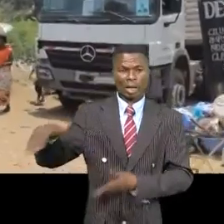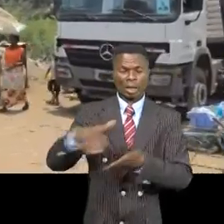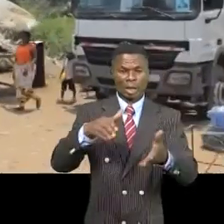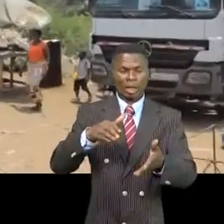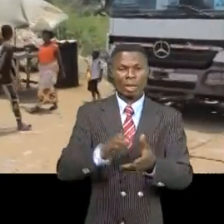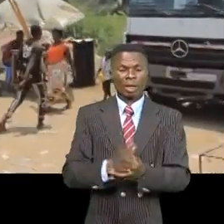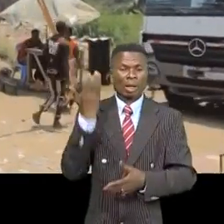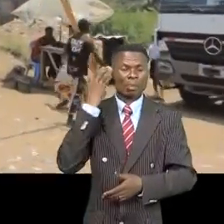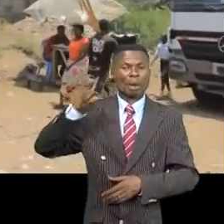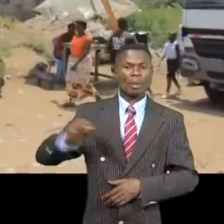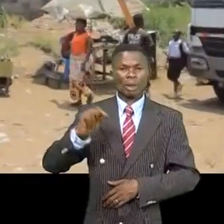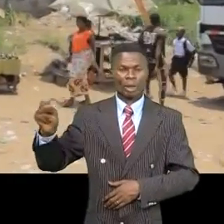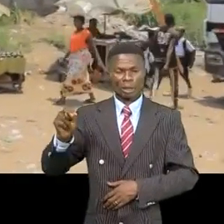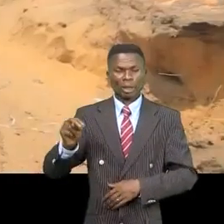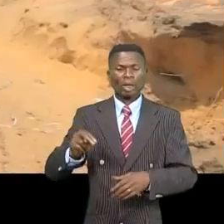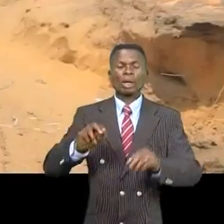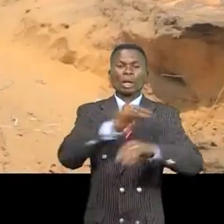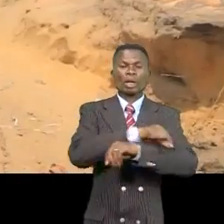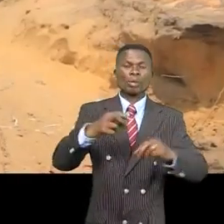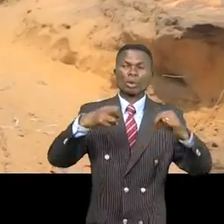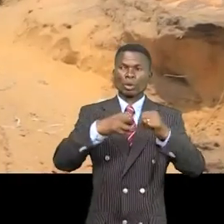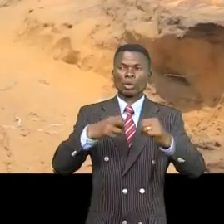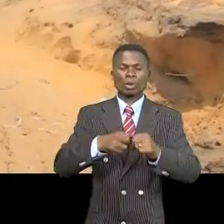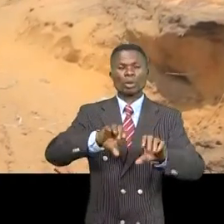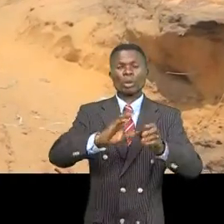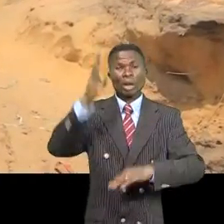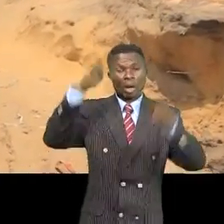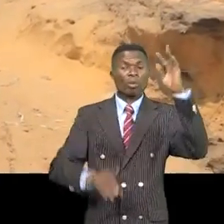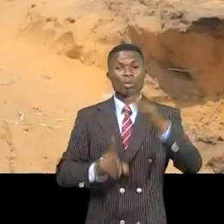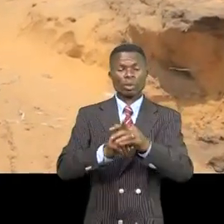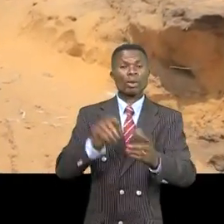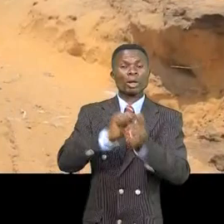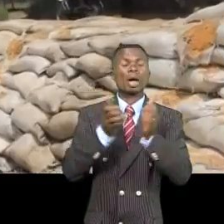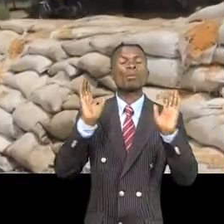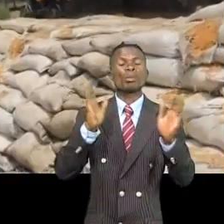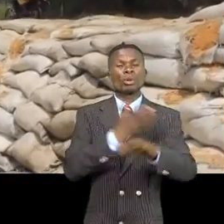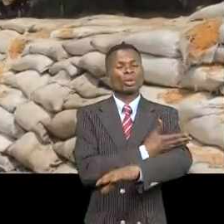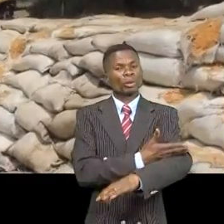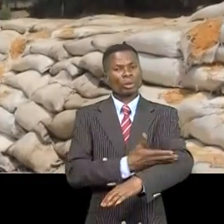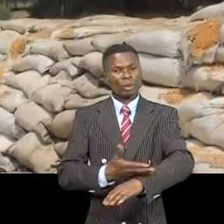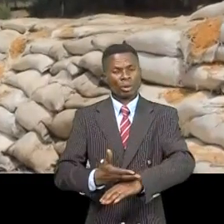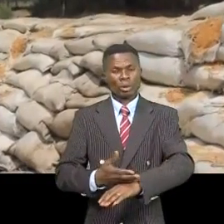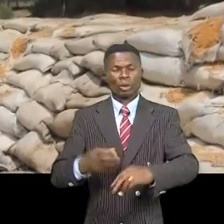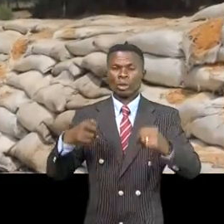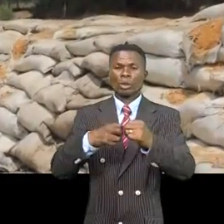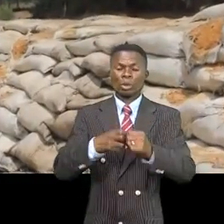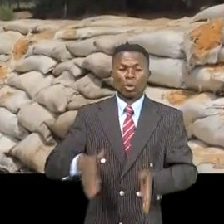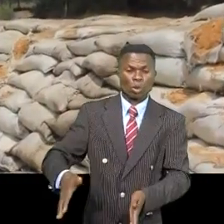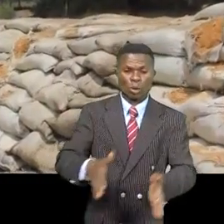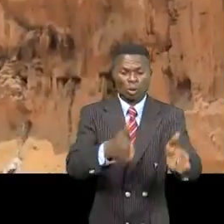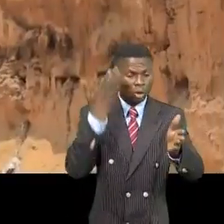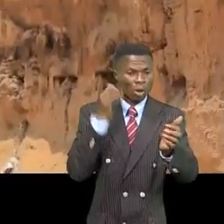Perjan et les grands postes de la Snelles, meurt. A chaque tombée de pluie, la situation se dégrade par manque de caniveaux.